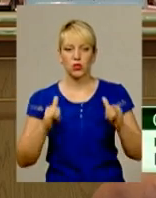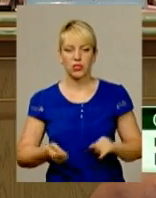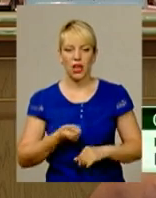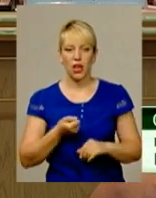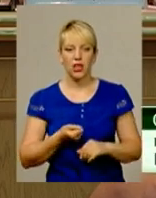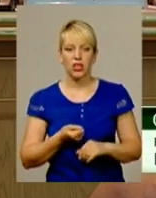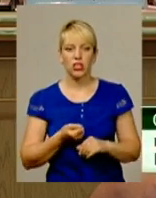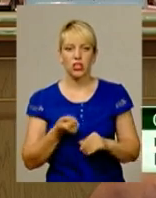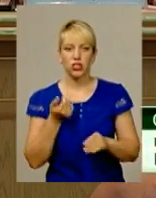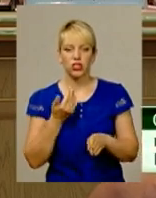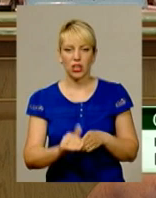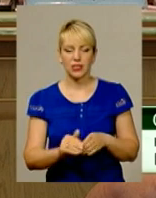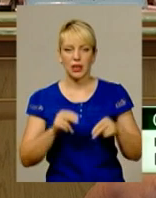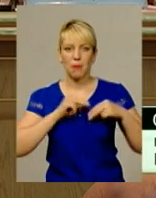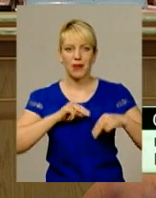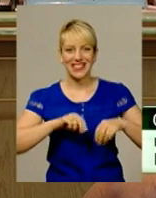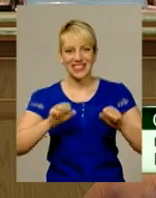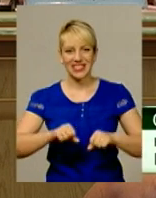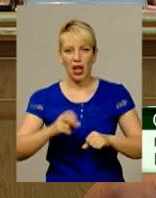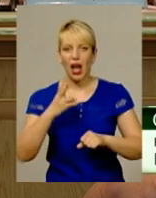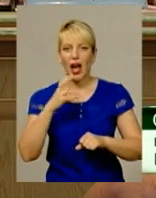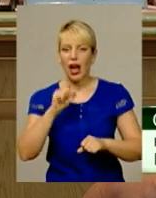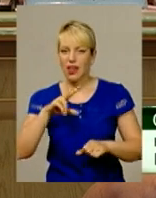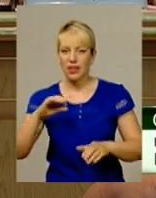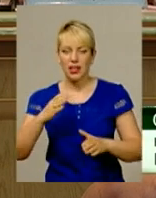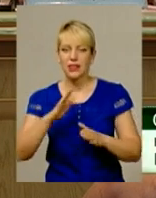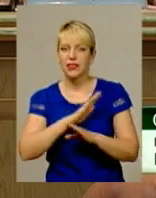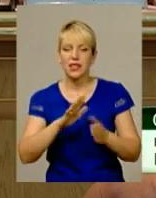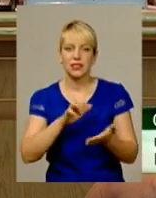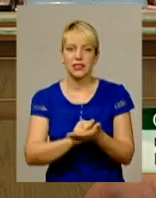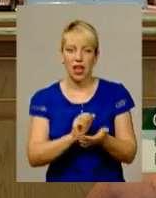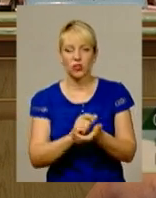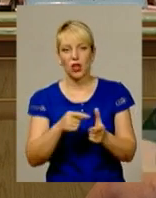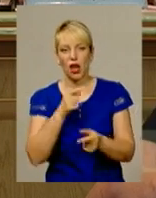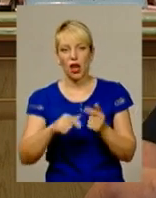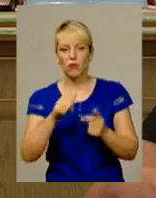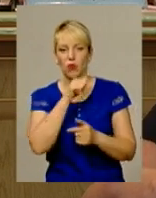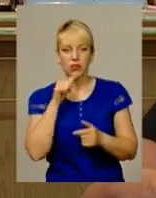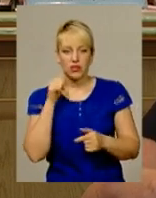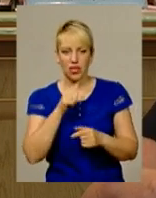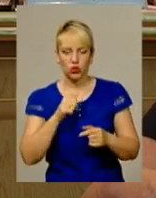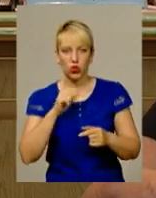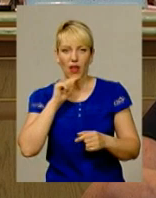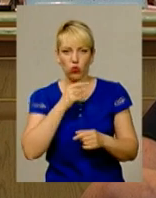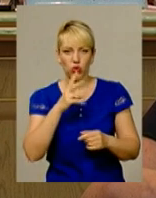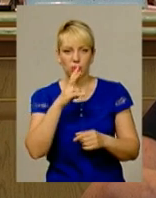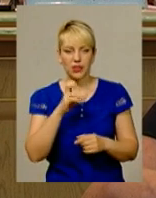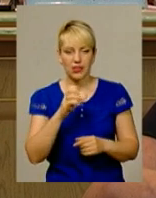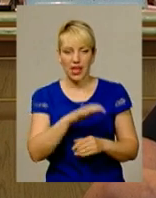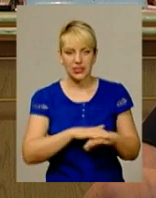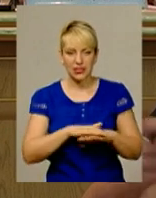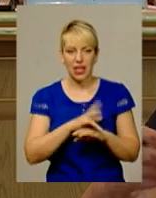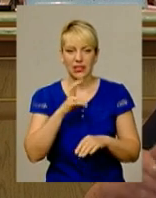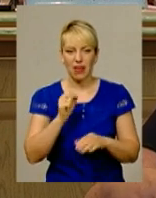працездатного, але не зайнятого або зайнятого в тіньовому секторі економіки населення на 8%.